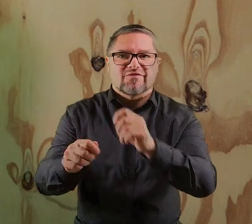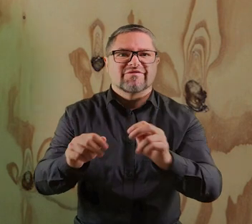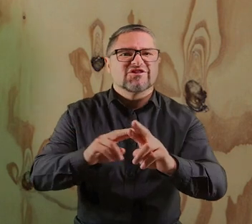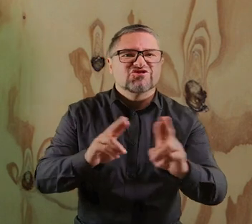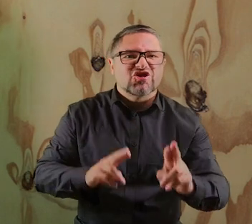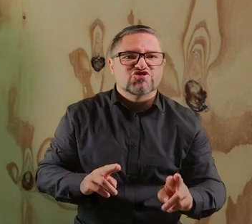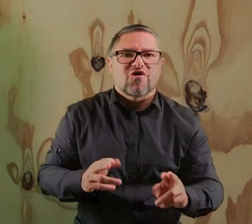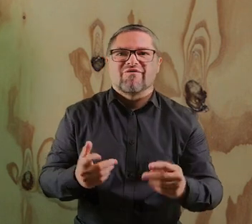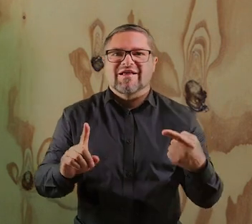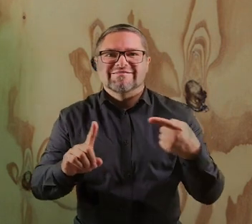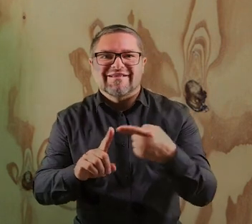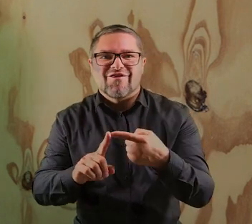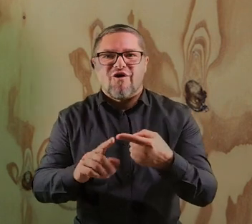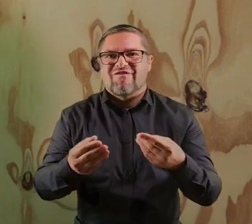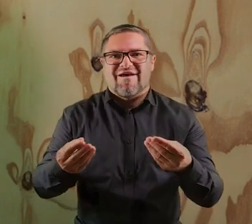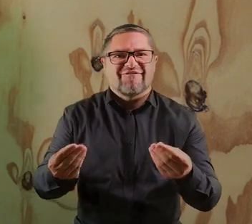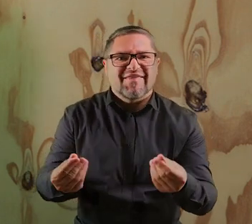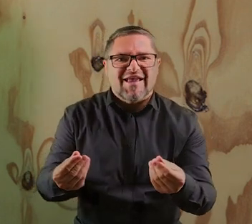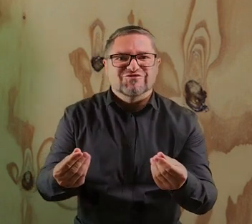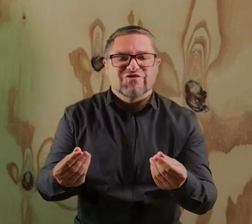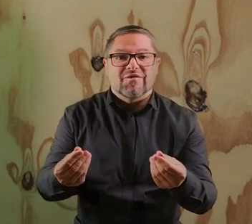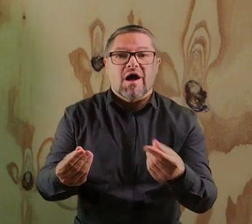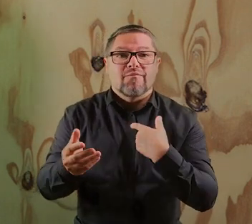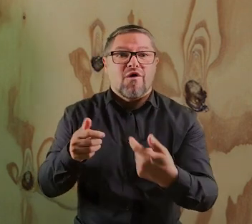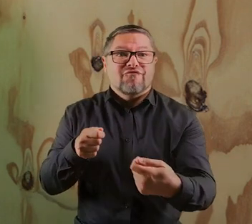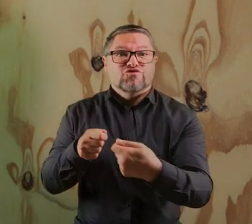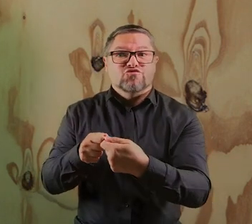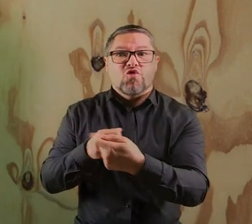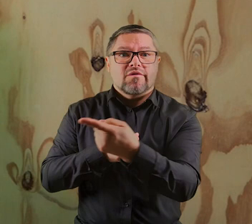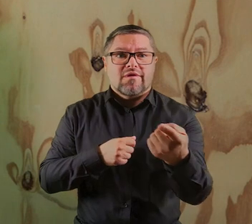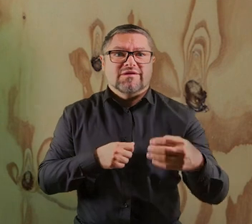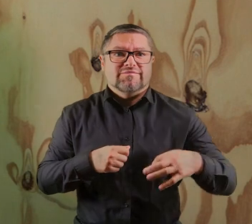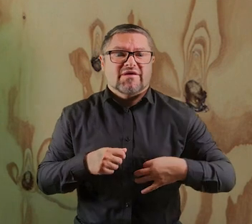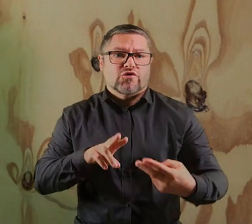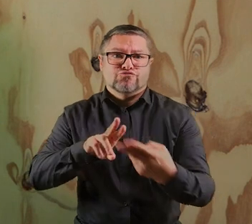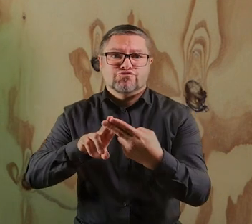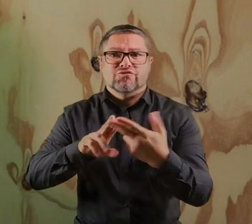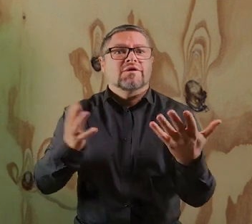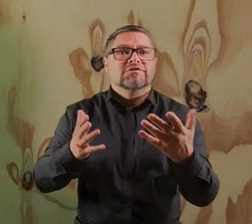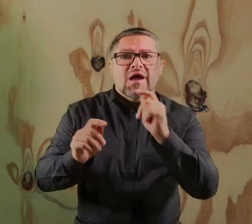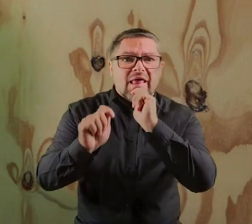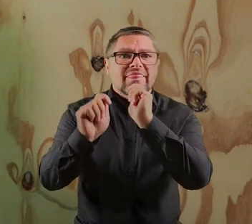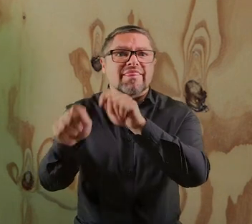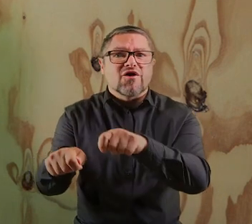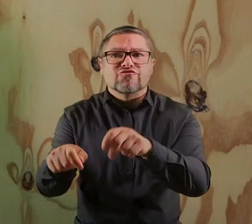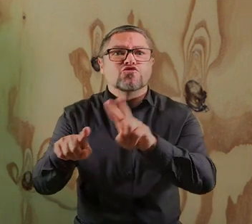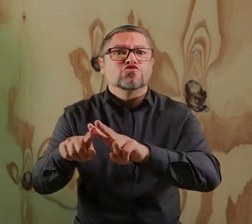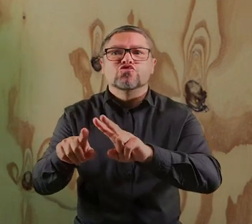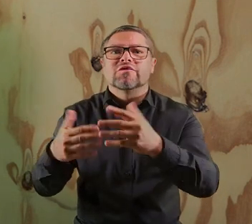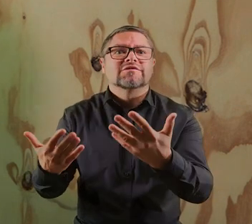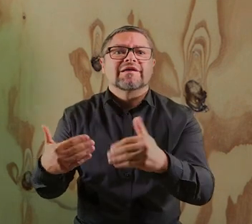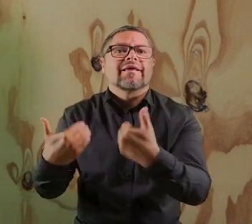darowizny rzeczowe, celowe, finansowe, które wspólnie z Państwem są ustalane, na co to darowizna będzie